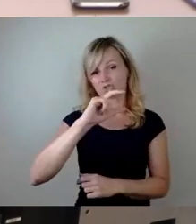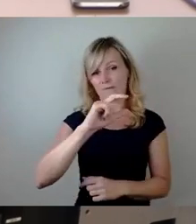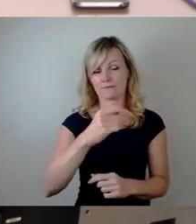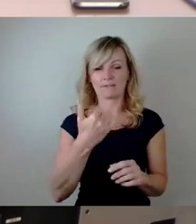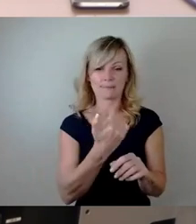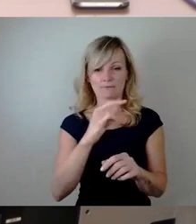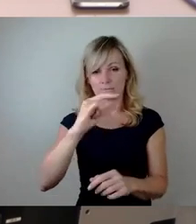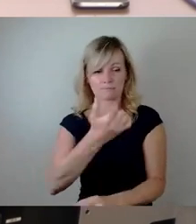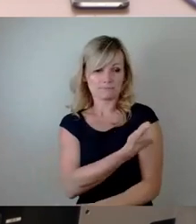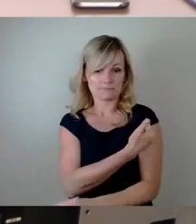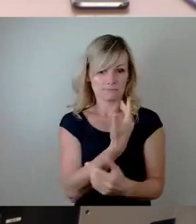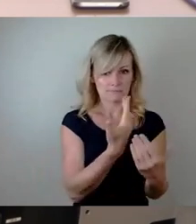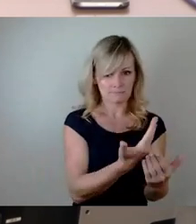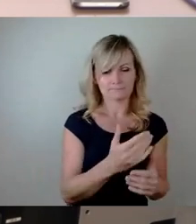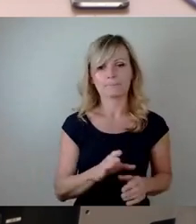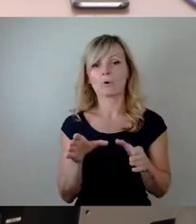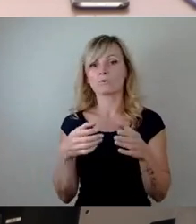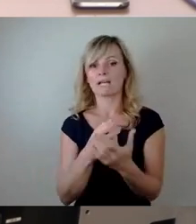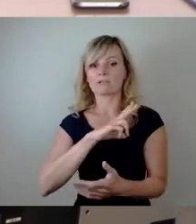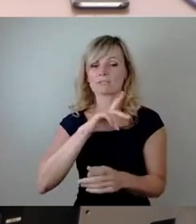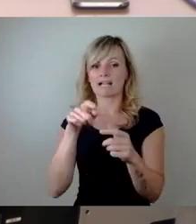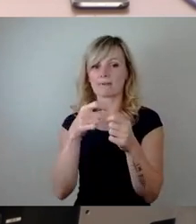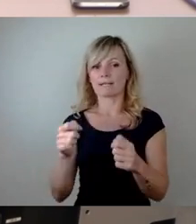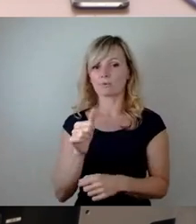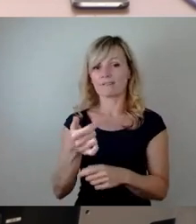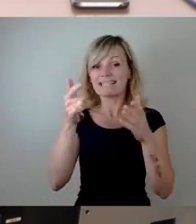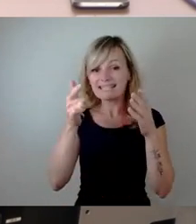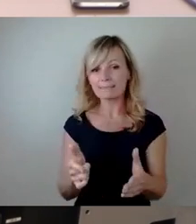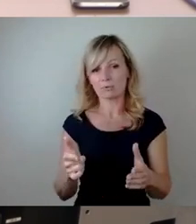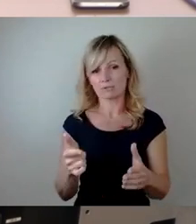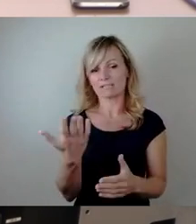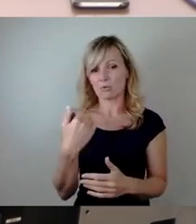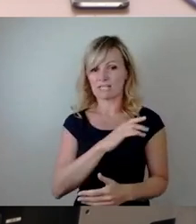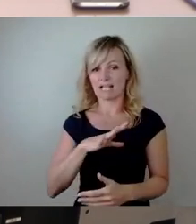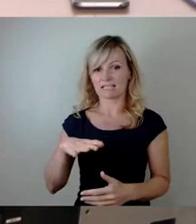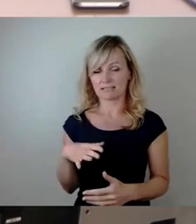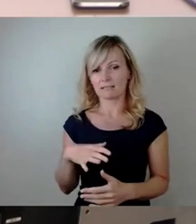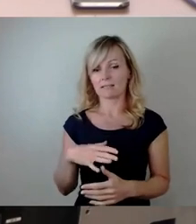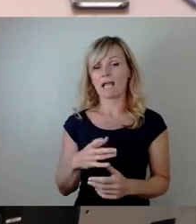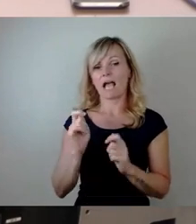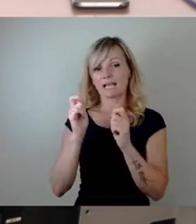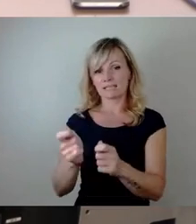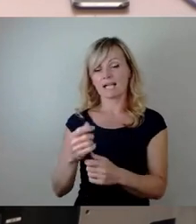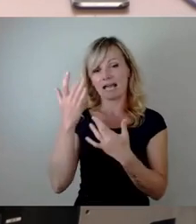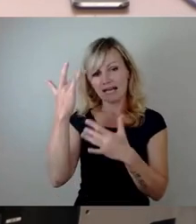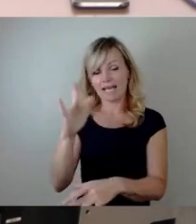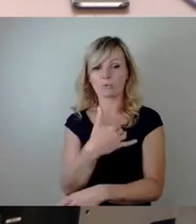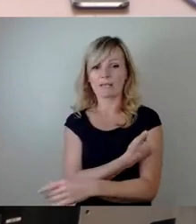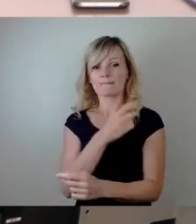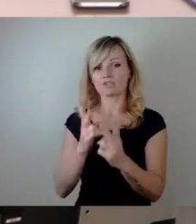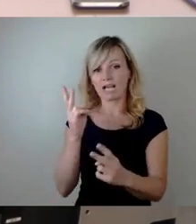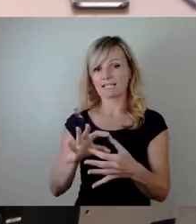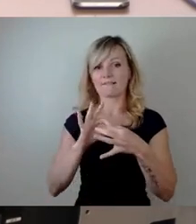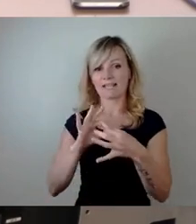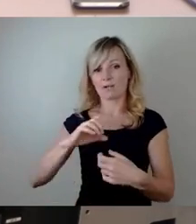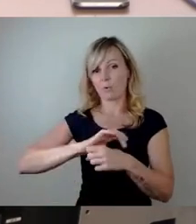Kommunalen Sozialverband haben rund 700 aus Sachsen einen Antrag auf Anerkennung eines Impfschadens bezüglich der Corona-Impfung gestellt.